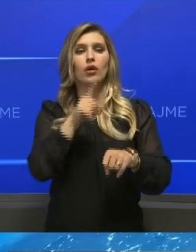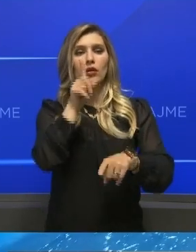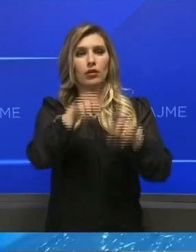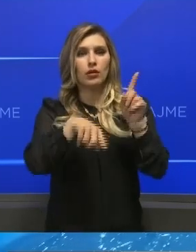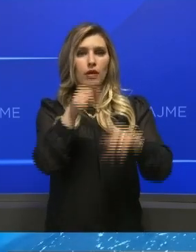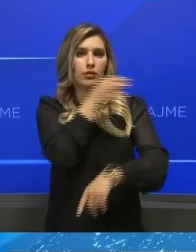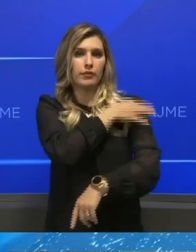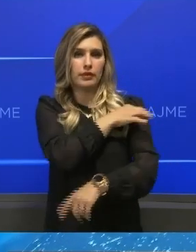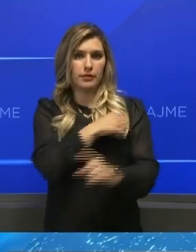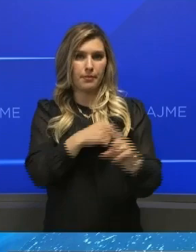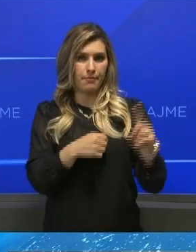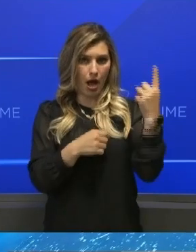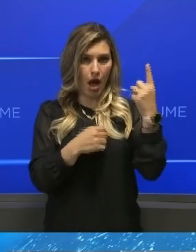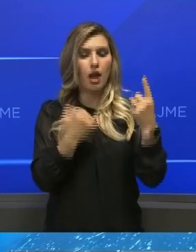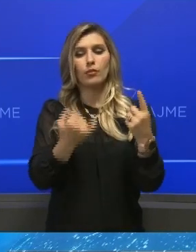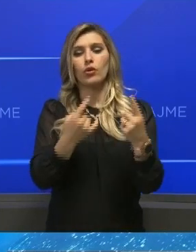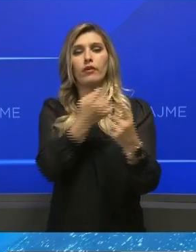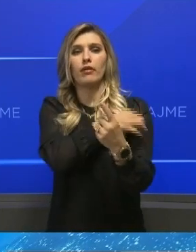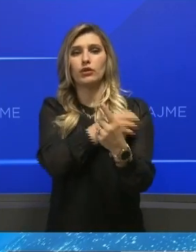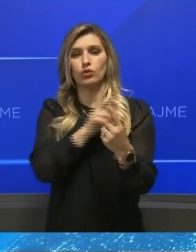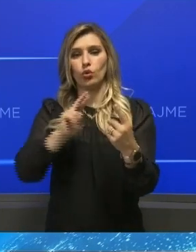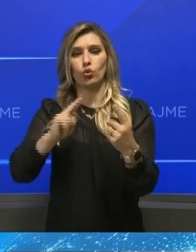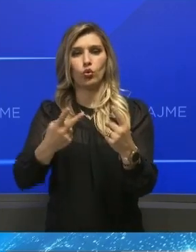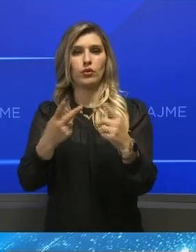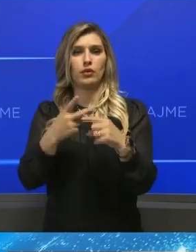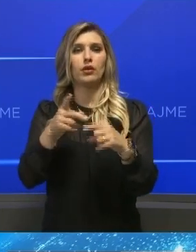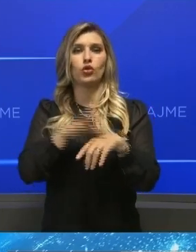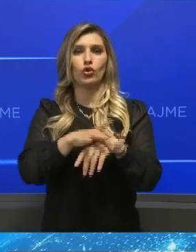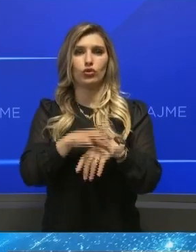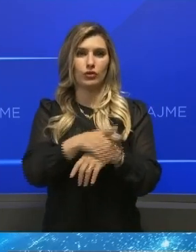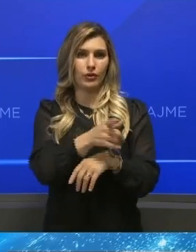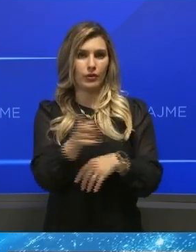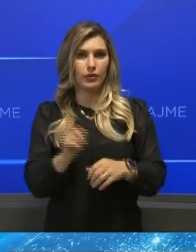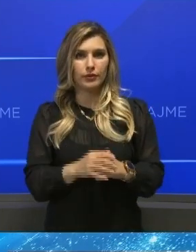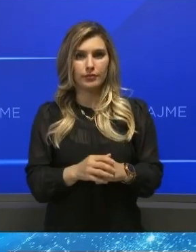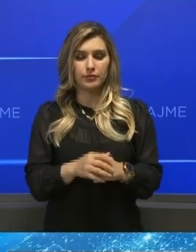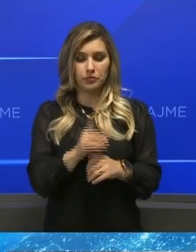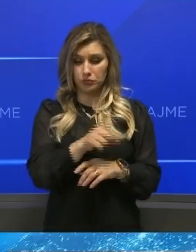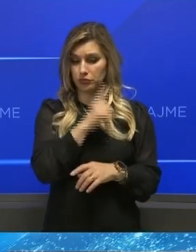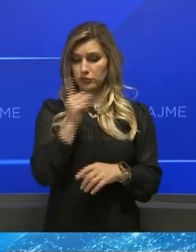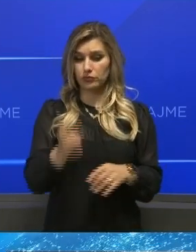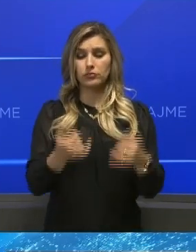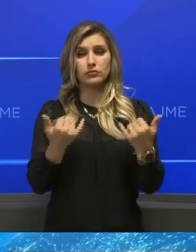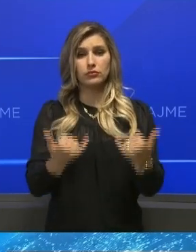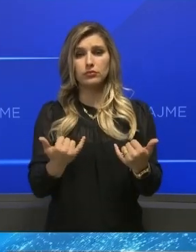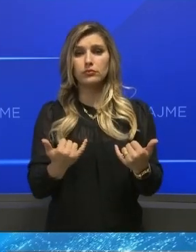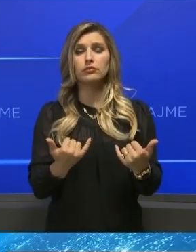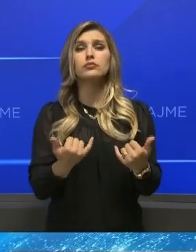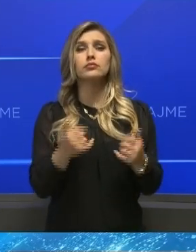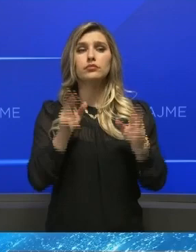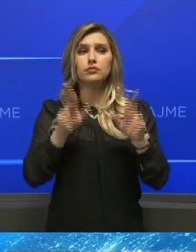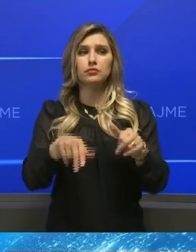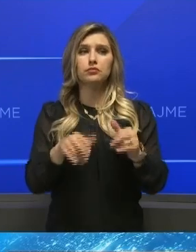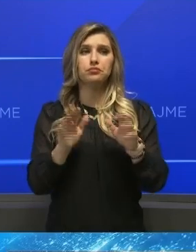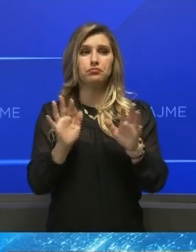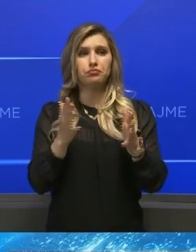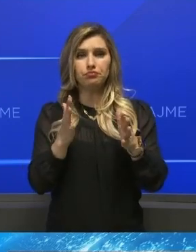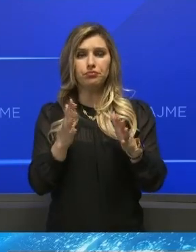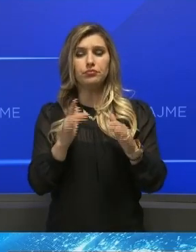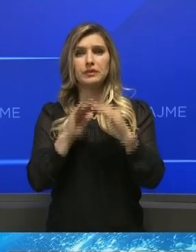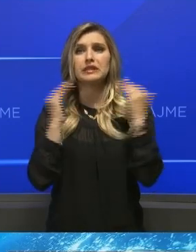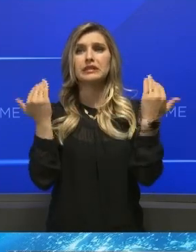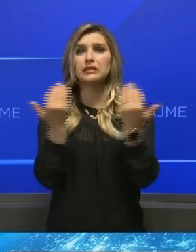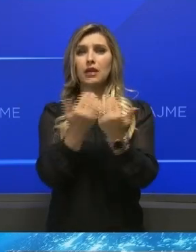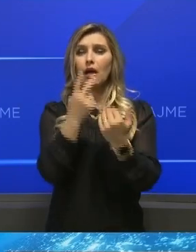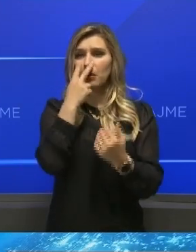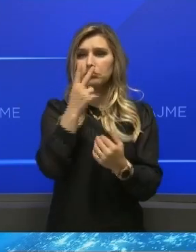për qytetarët dhe me dozën e dytë për personerë shëndësor. Aktualisht, dhe në të qastë që ne flasim, kemi në salën